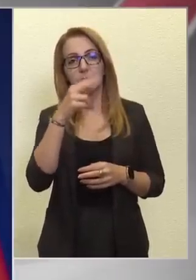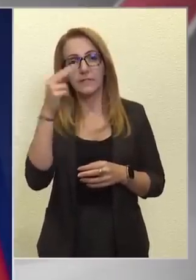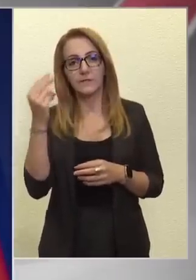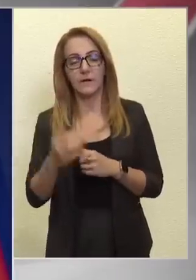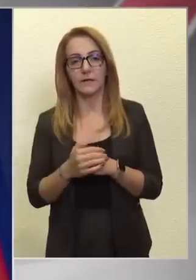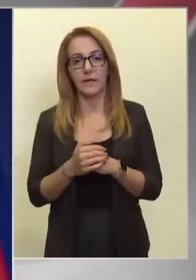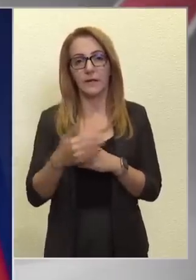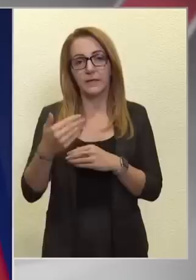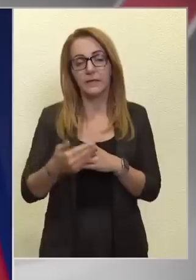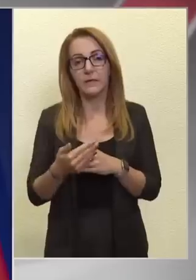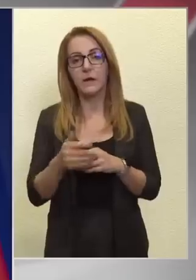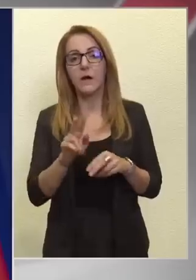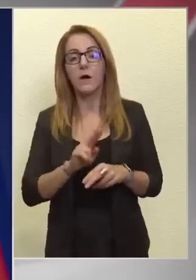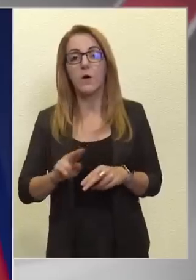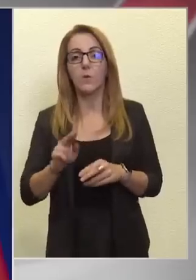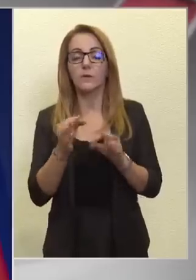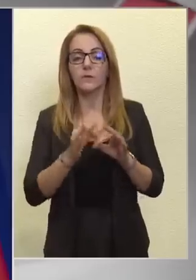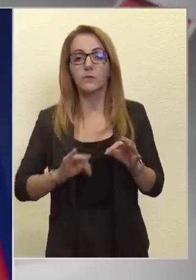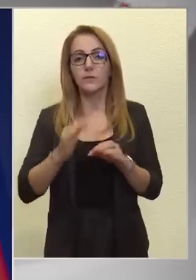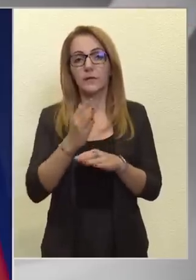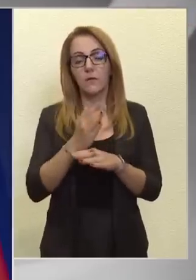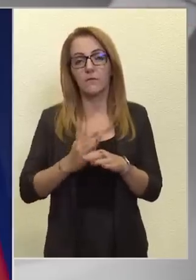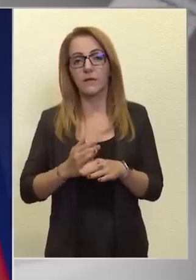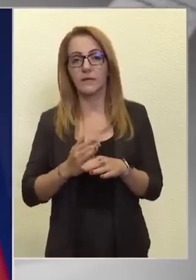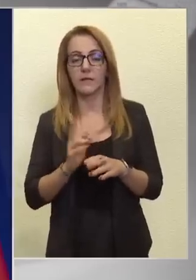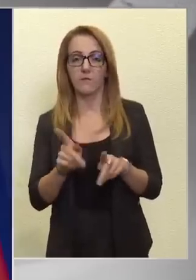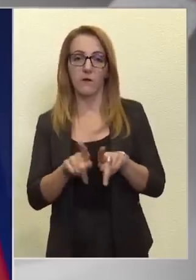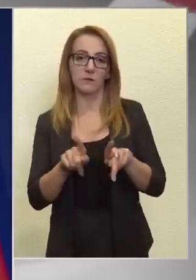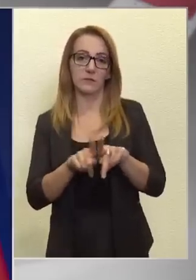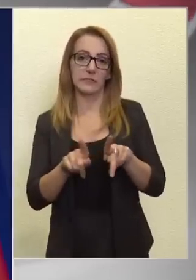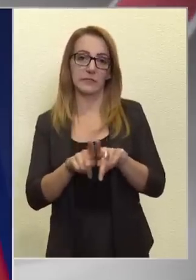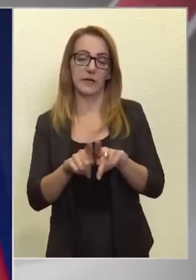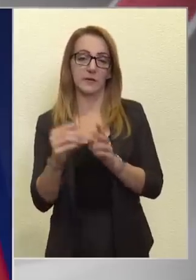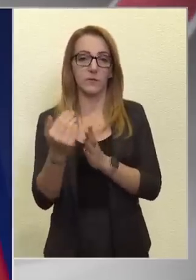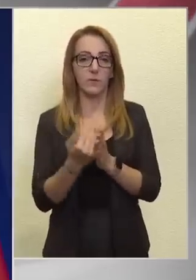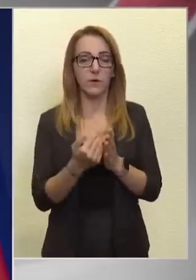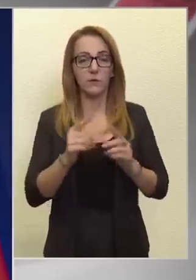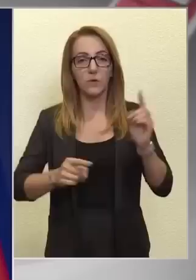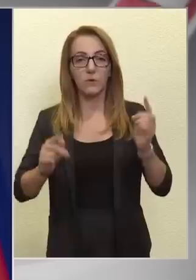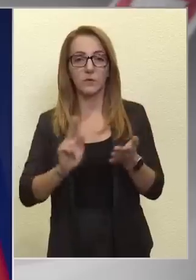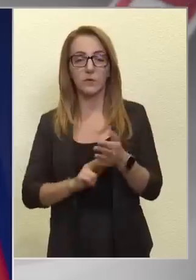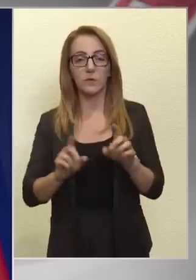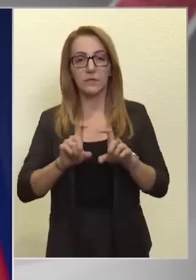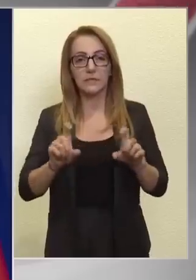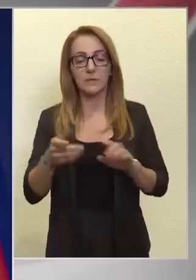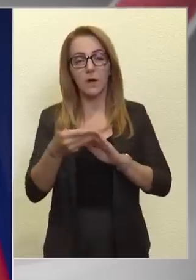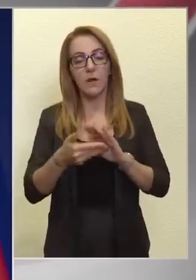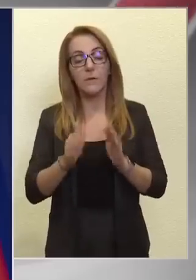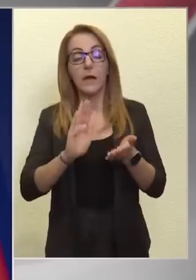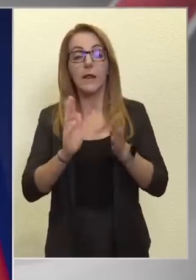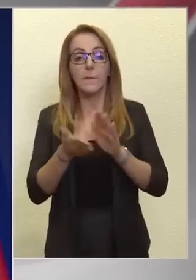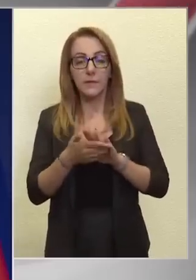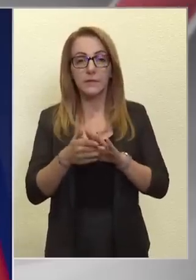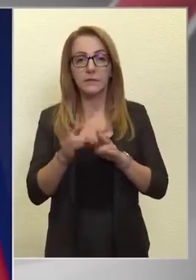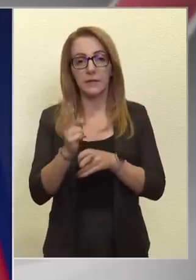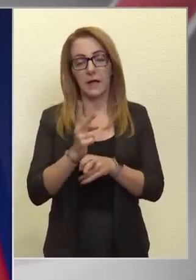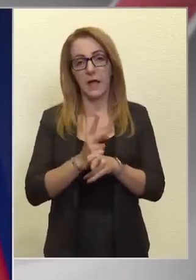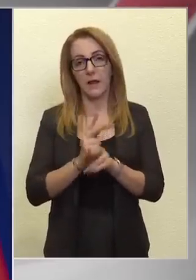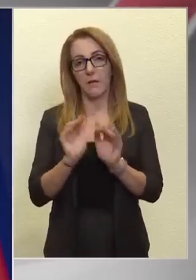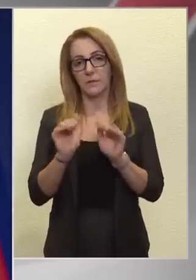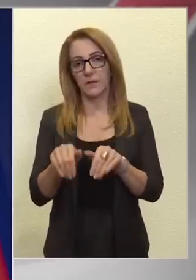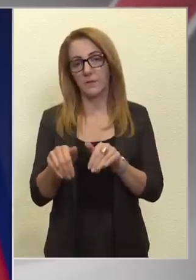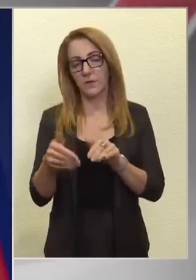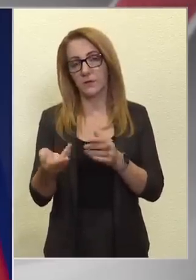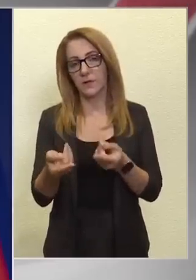az uniós országok felénél van ilyen program, különböző jogcímek alapján, de mind az állami támogatások alól ad